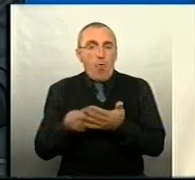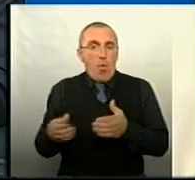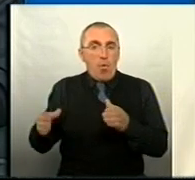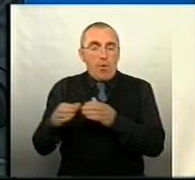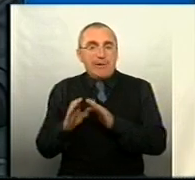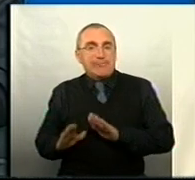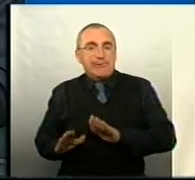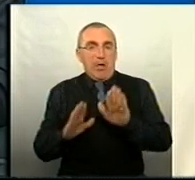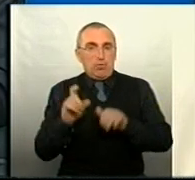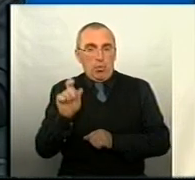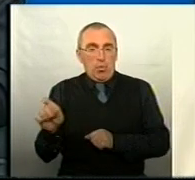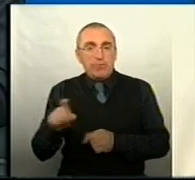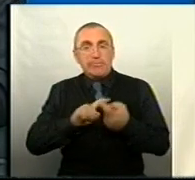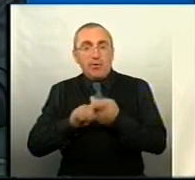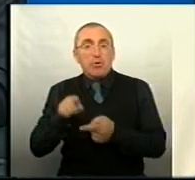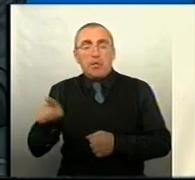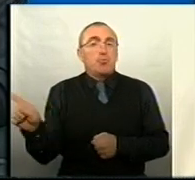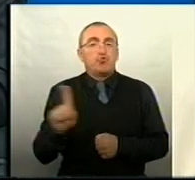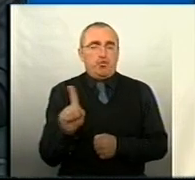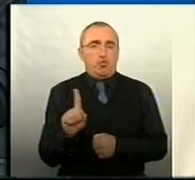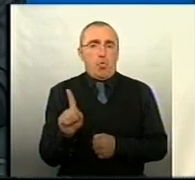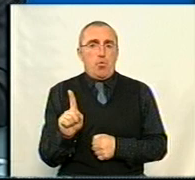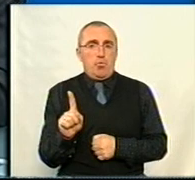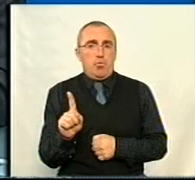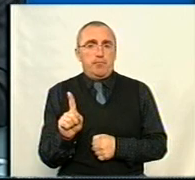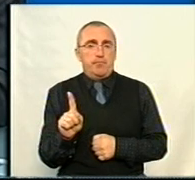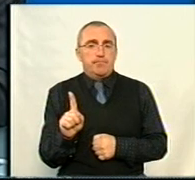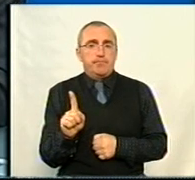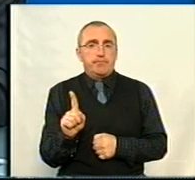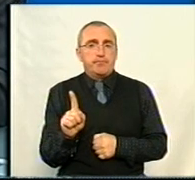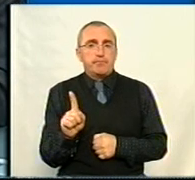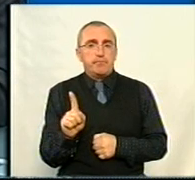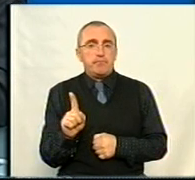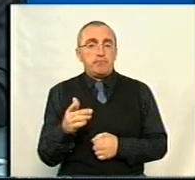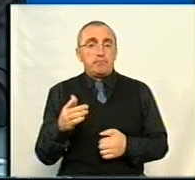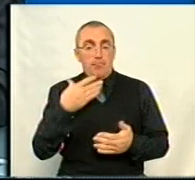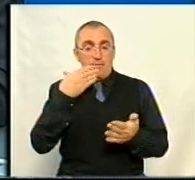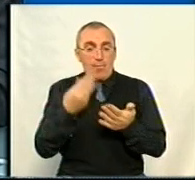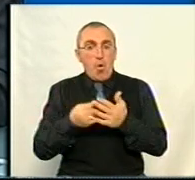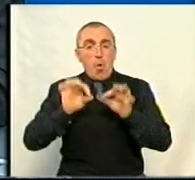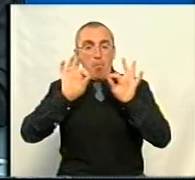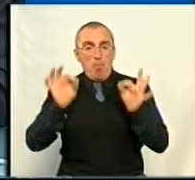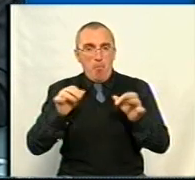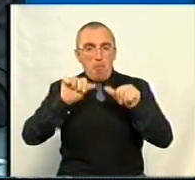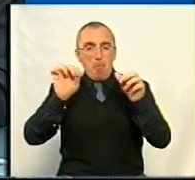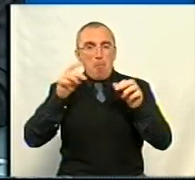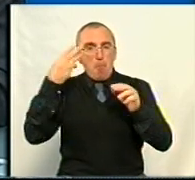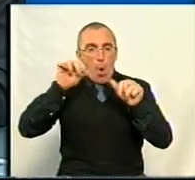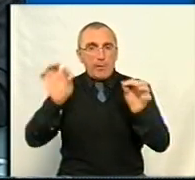заступників у зв'язку з тим, що в своїй моделі управління я хочу